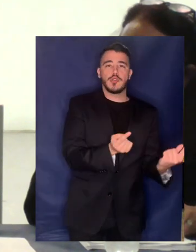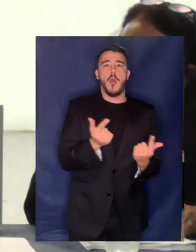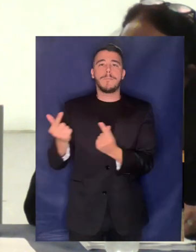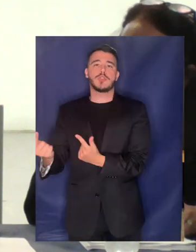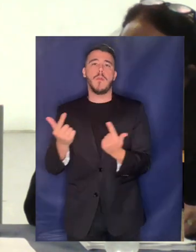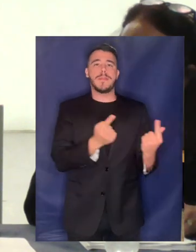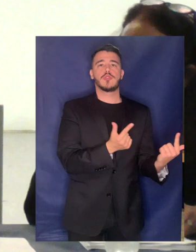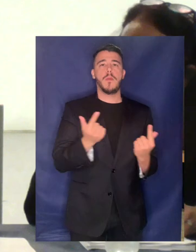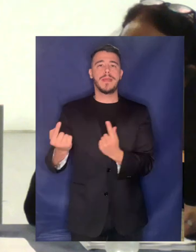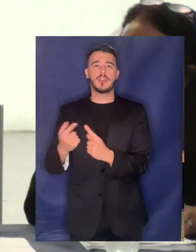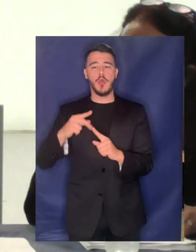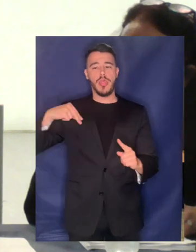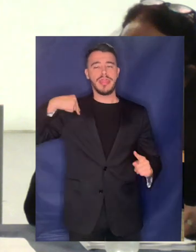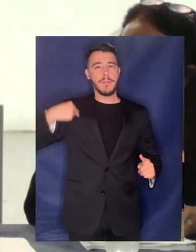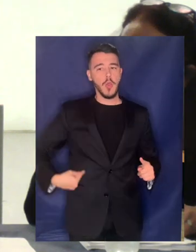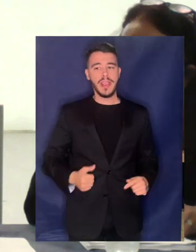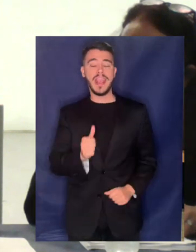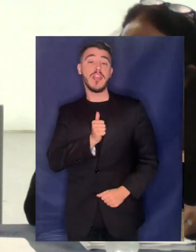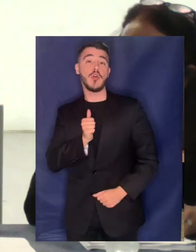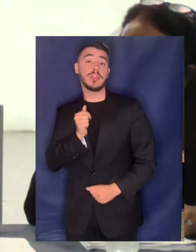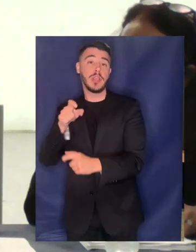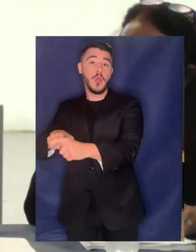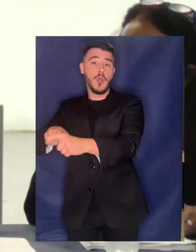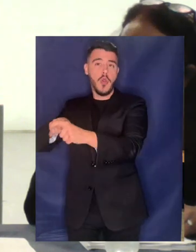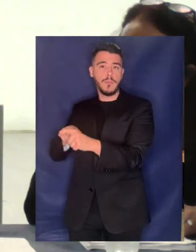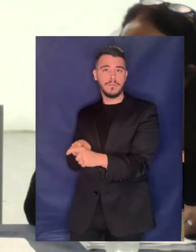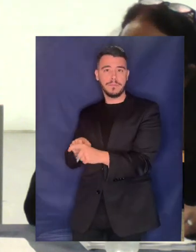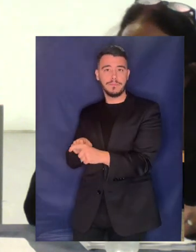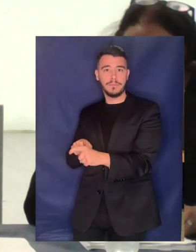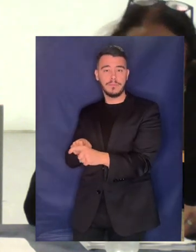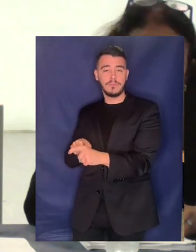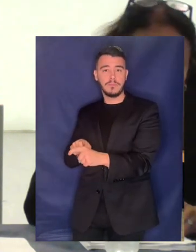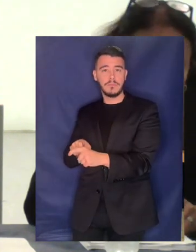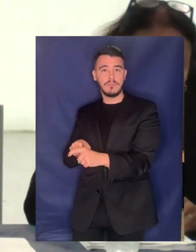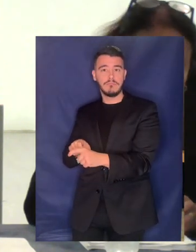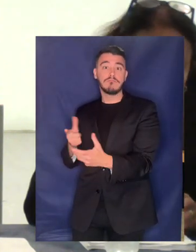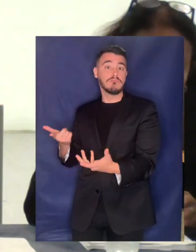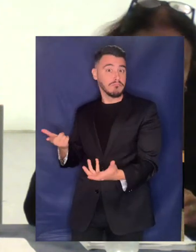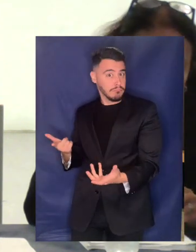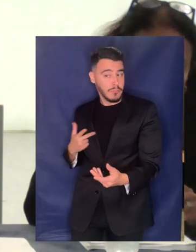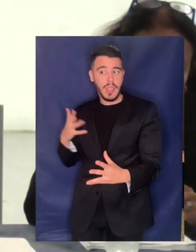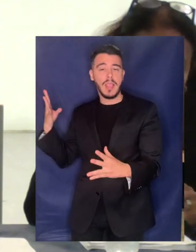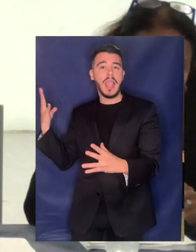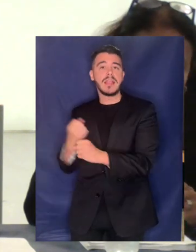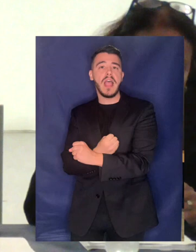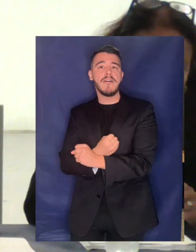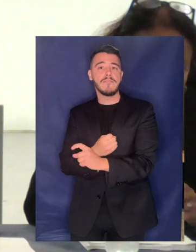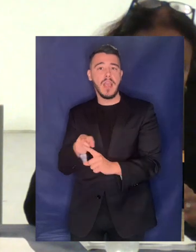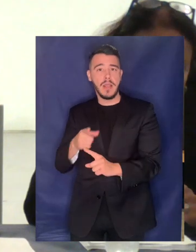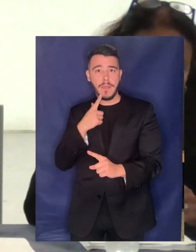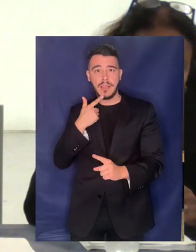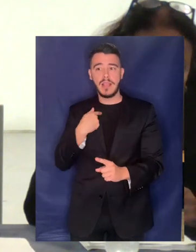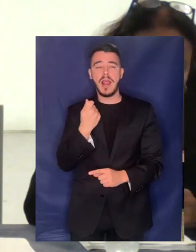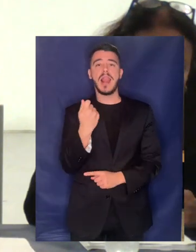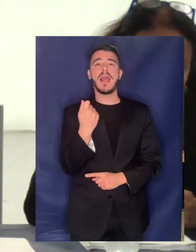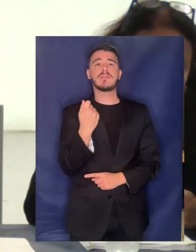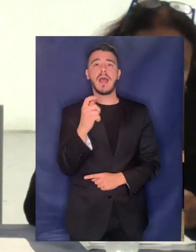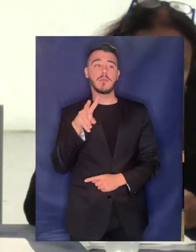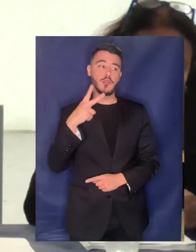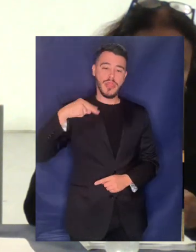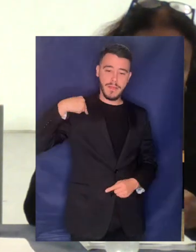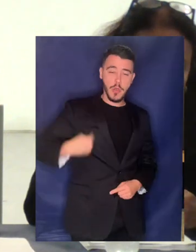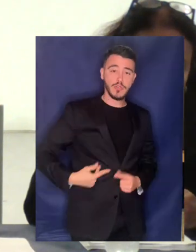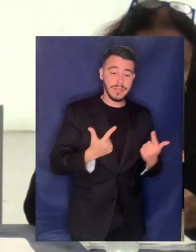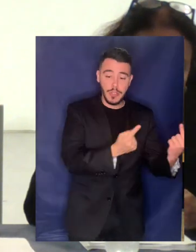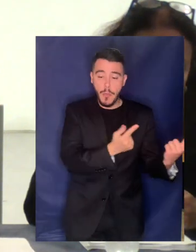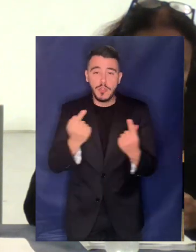οποίο ένα σδίτ που η Ιουλεν πλέον πήρε και το δικαίωμα της τετροδότησης και έσοδα εξασφαλισμένα από το ελληνικό δημόσιο